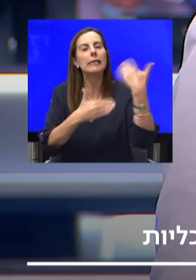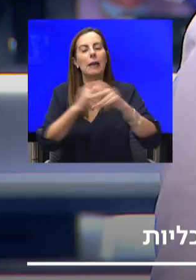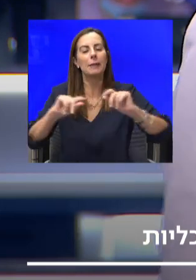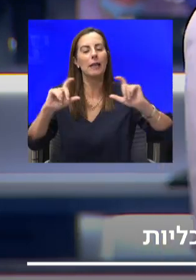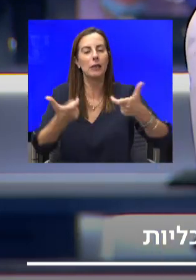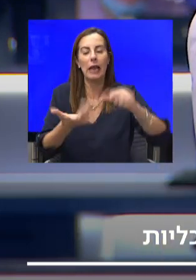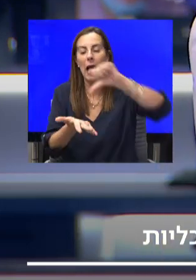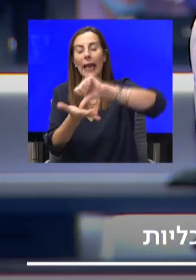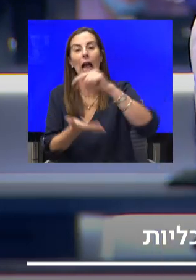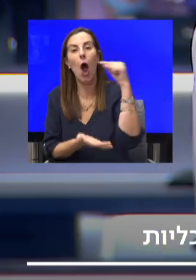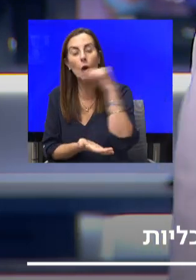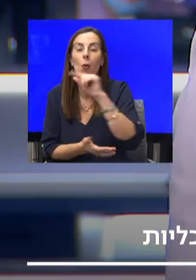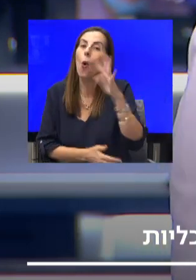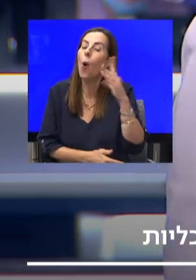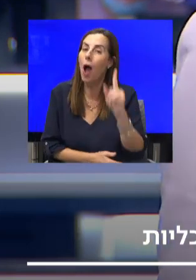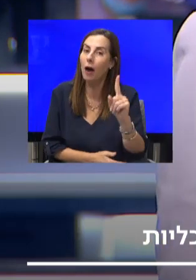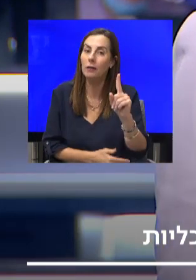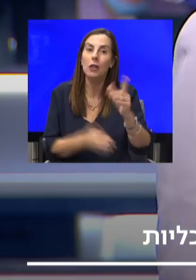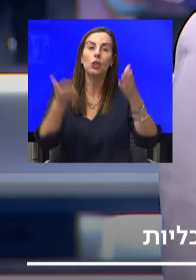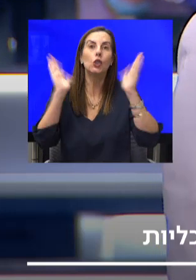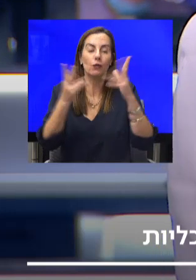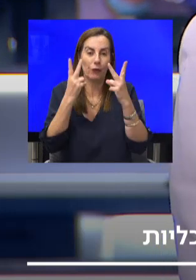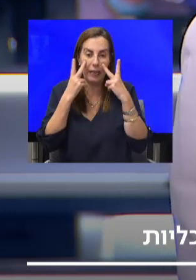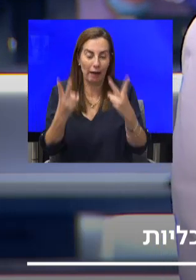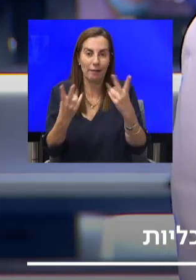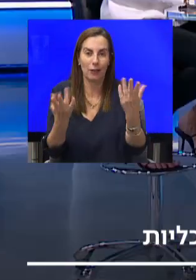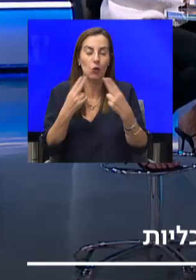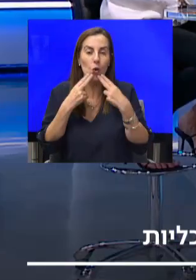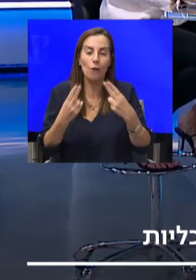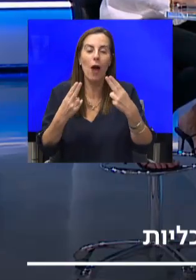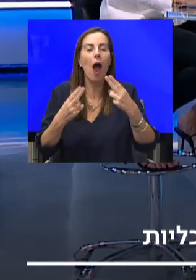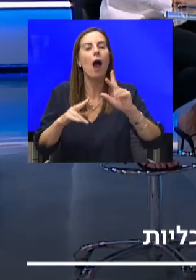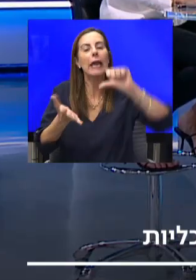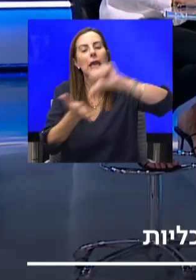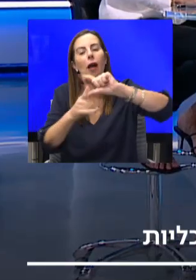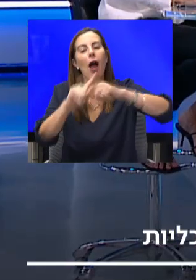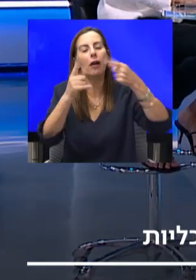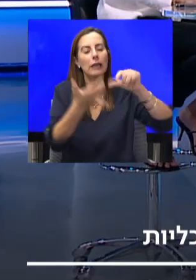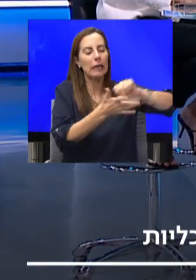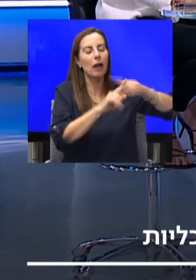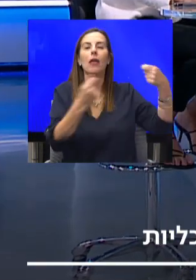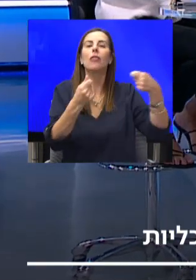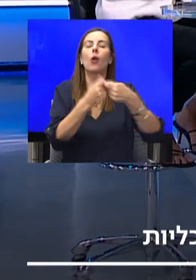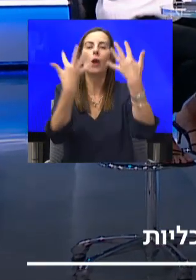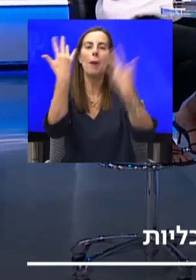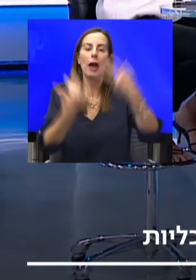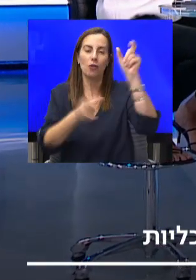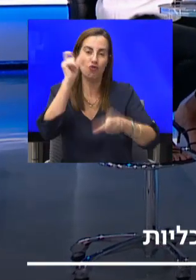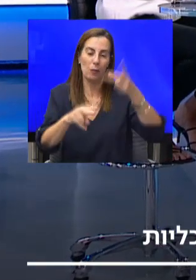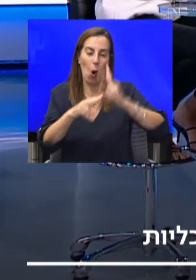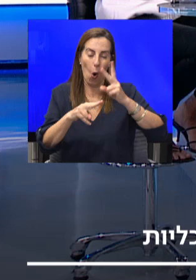ייתכן שאולי סוף סוף נראה התייחסות דיפרנציאלית בהתאם לנתוני התחלואה. זה מה שגם זו ניסה לעשות כשהוא הביא רמזור